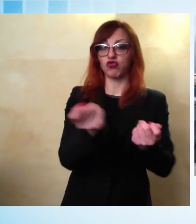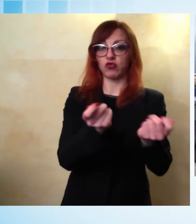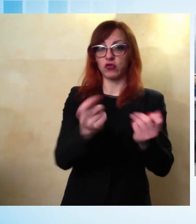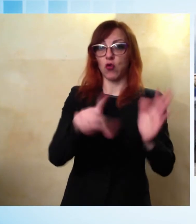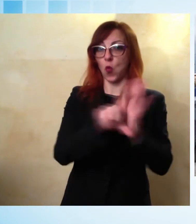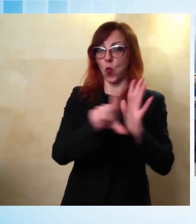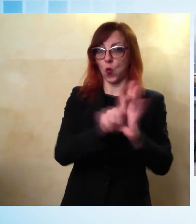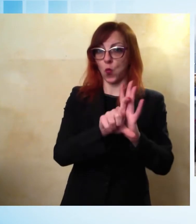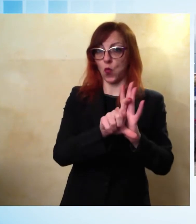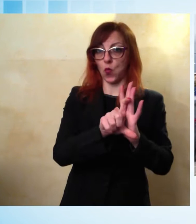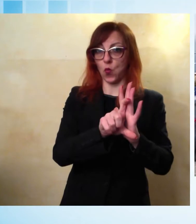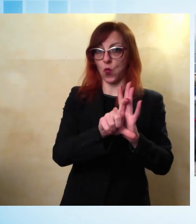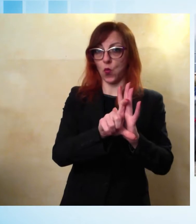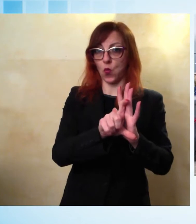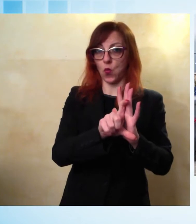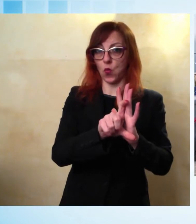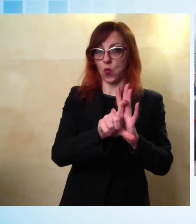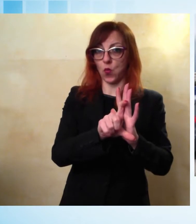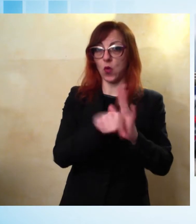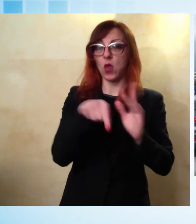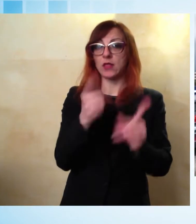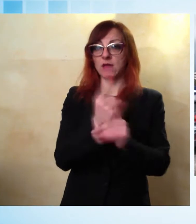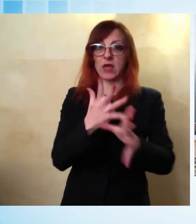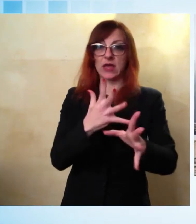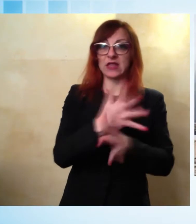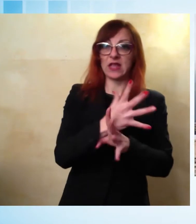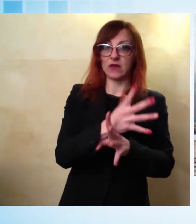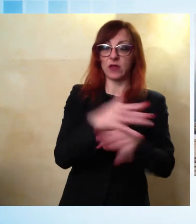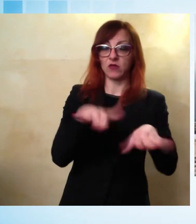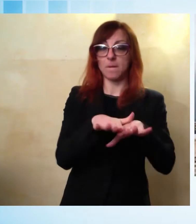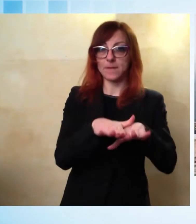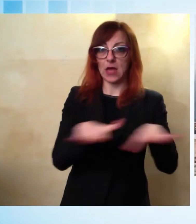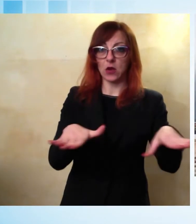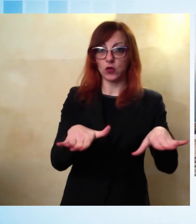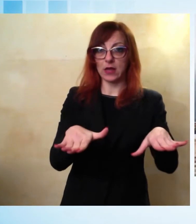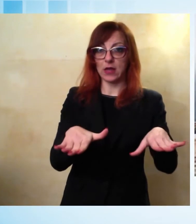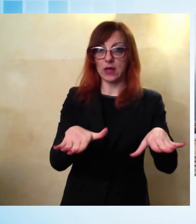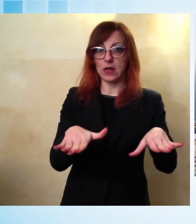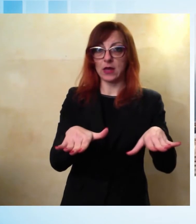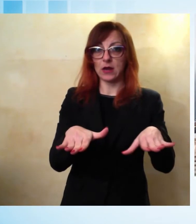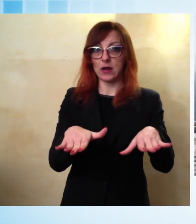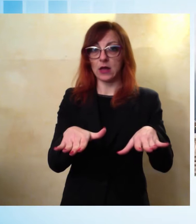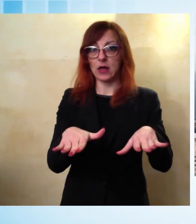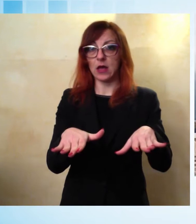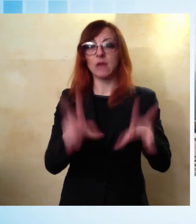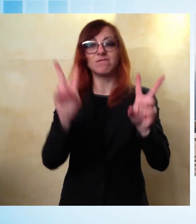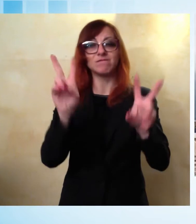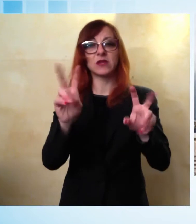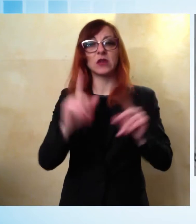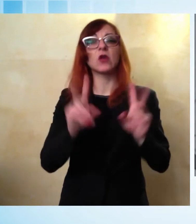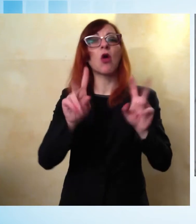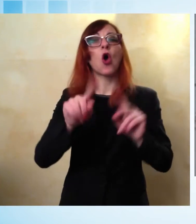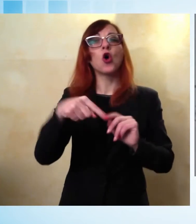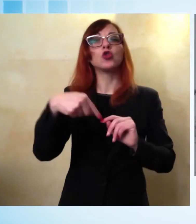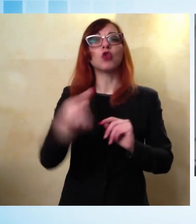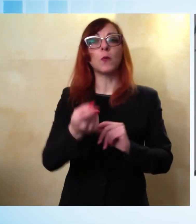pensato e stiamo definendo una serie di interventi che prevedono al piano terra un intervento di tipo dopo di noi, una struttura comunitaria